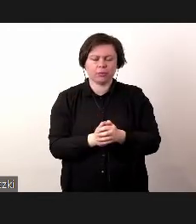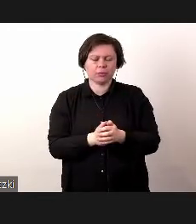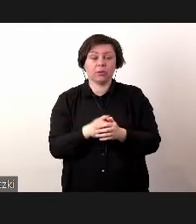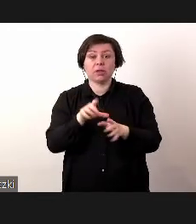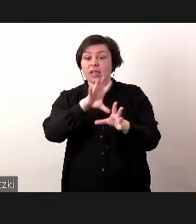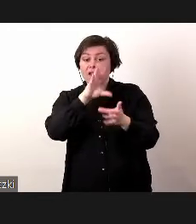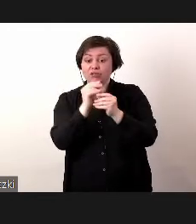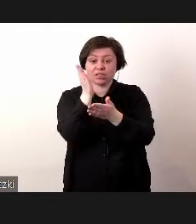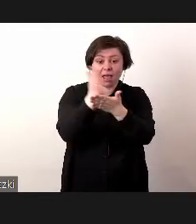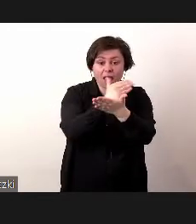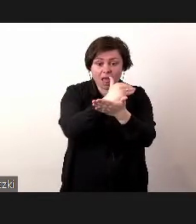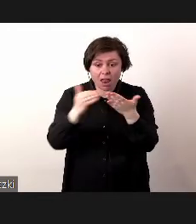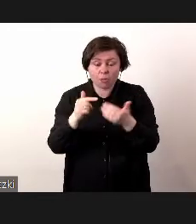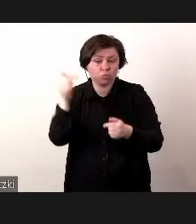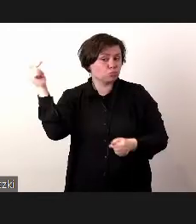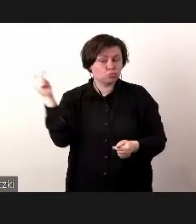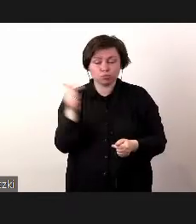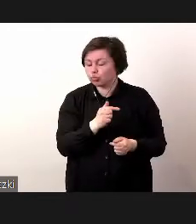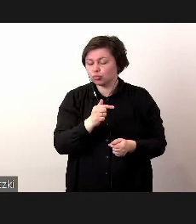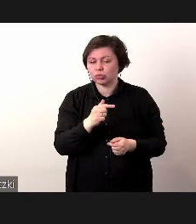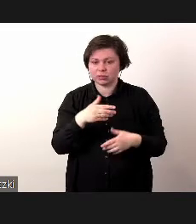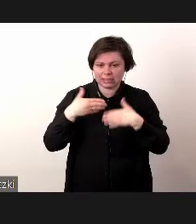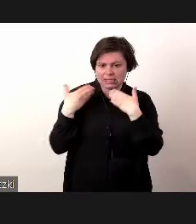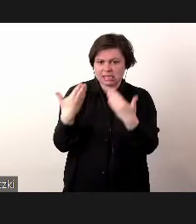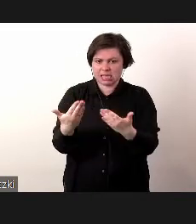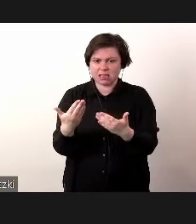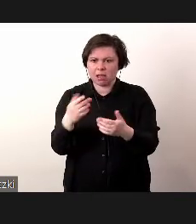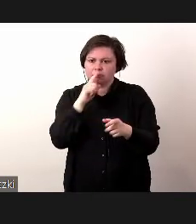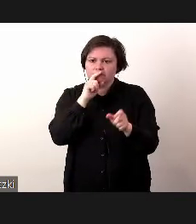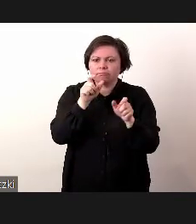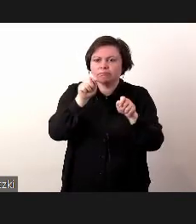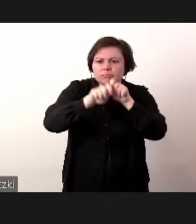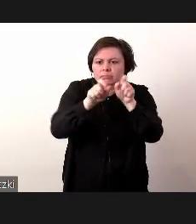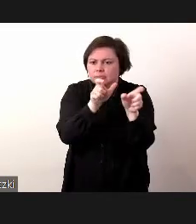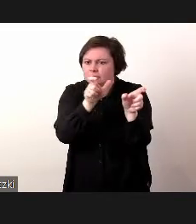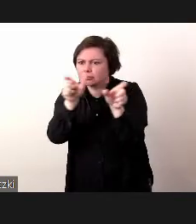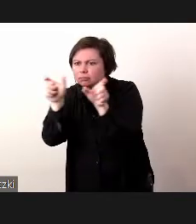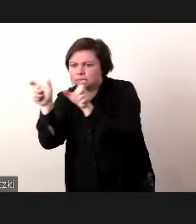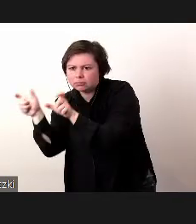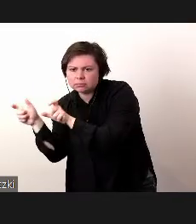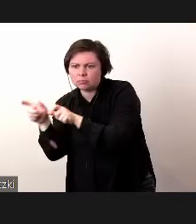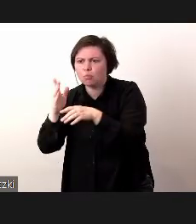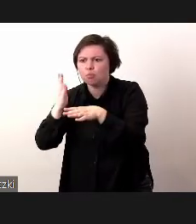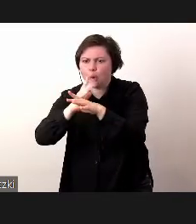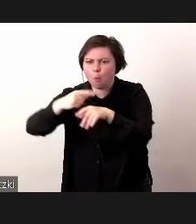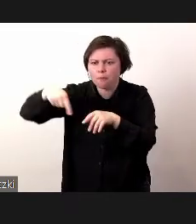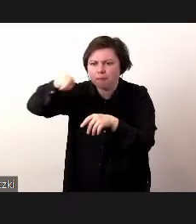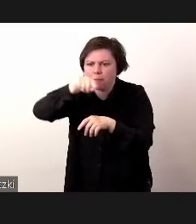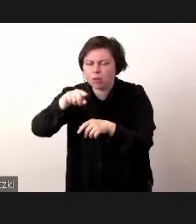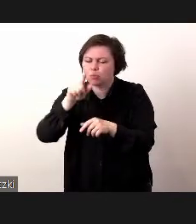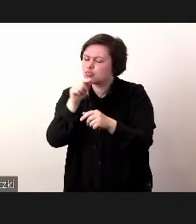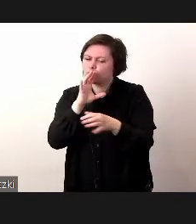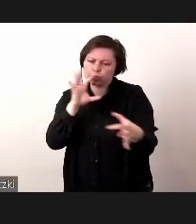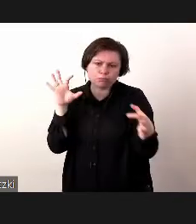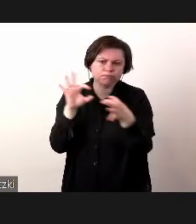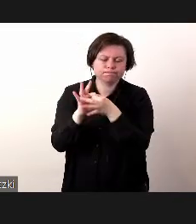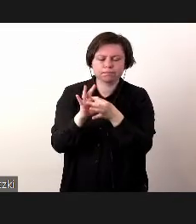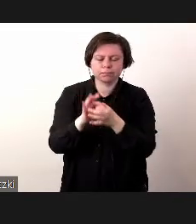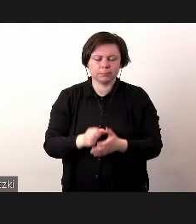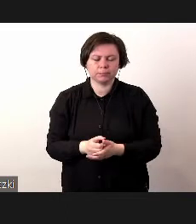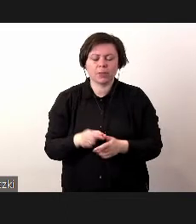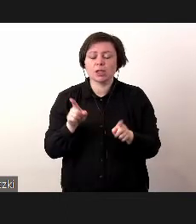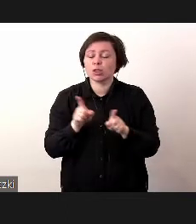Te wszystkie elementy muszą zapewniać śledzenie pomiędzy nimi, także to musi być wdrożone.